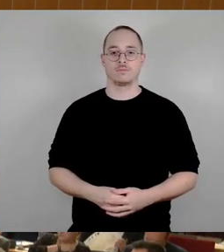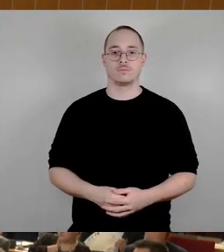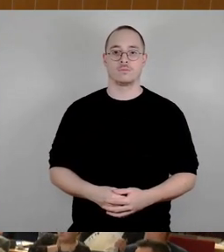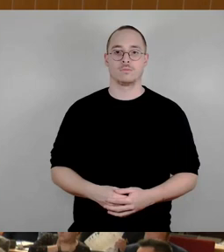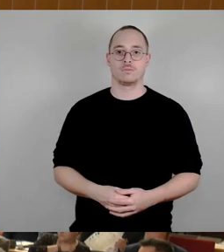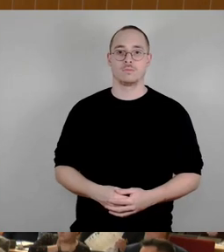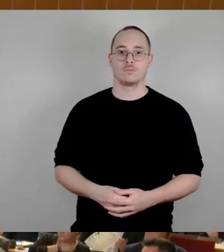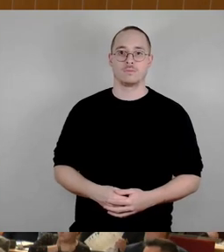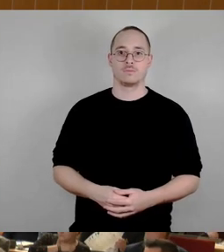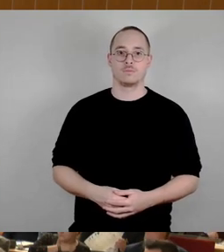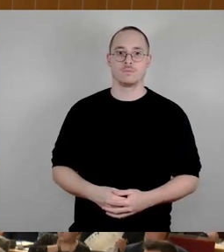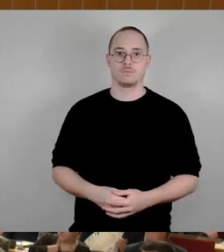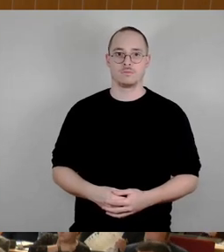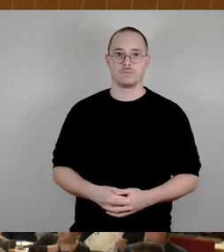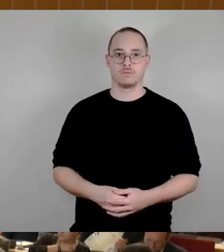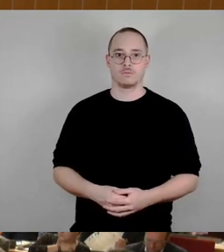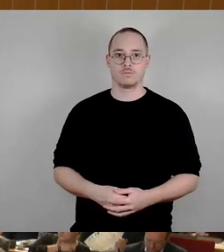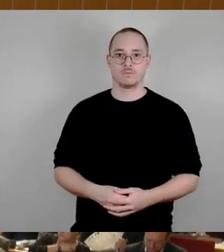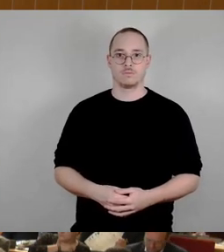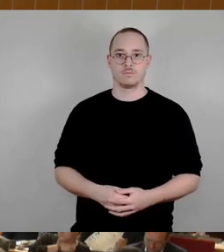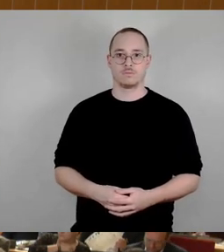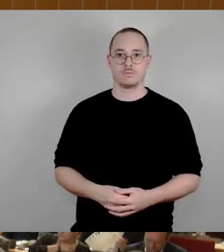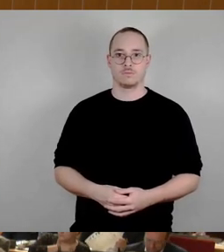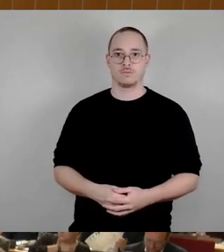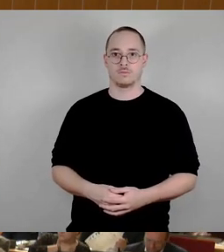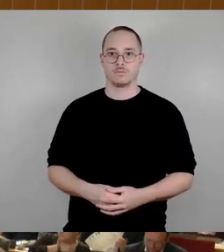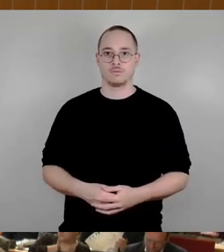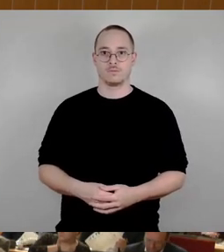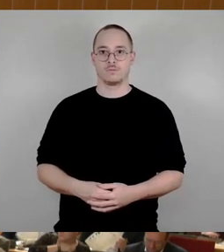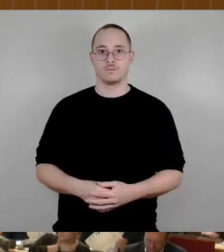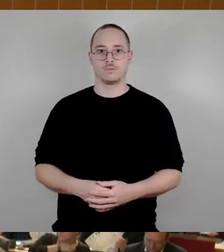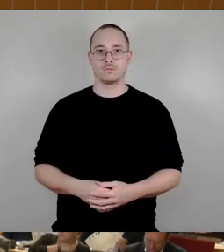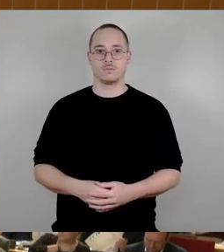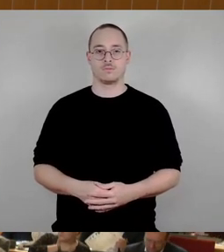Brauche ich den Zettel? Ich verwahre gerne ein Protokoll.